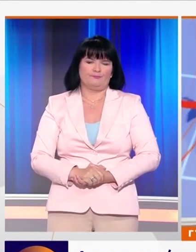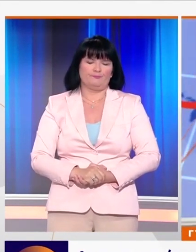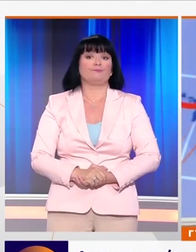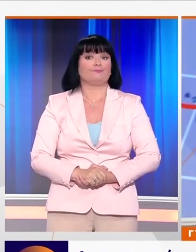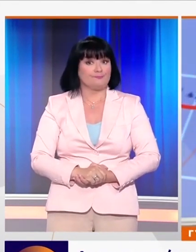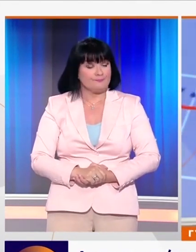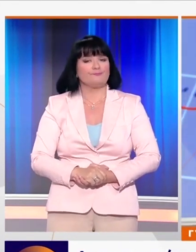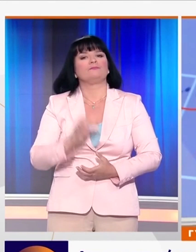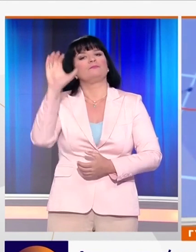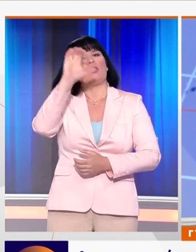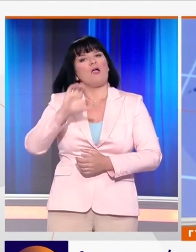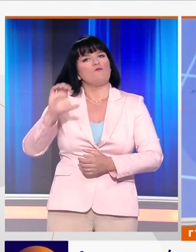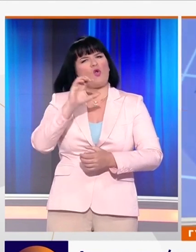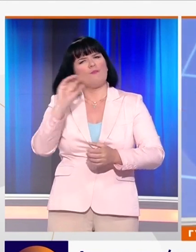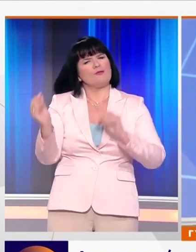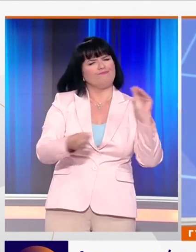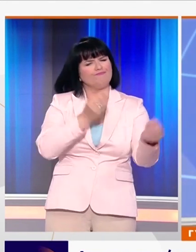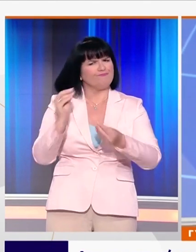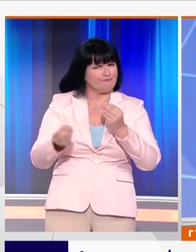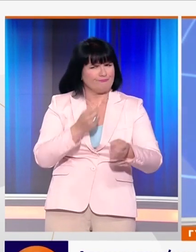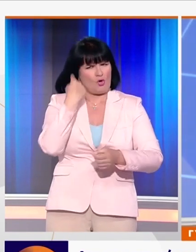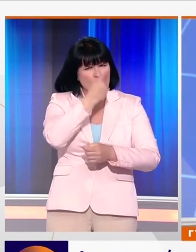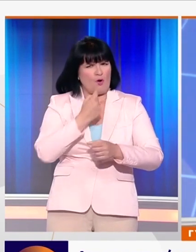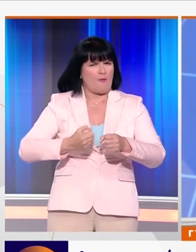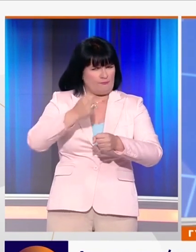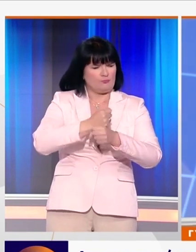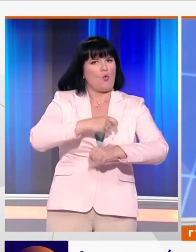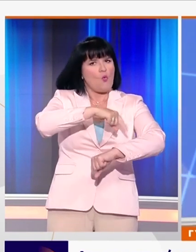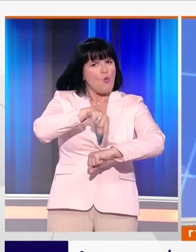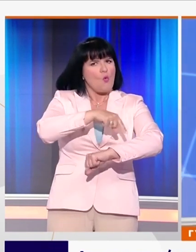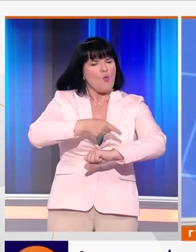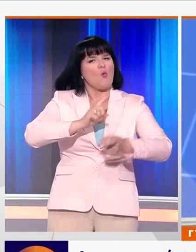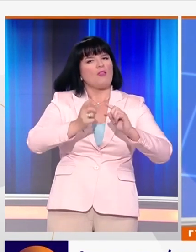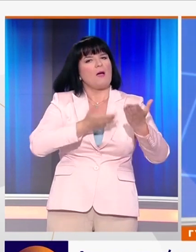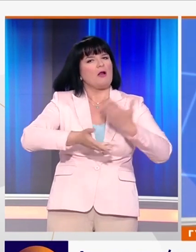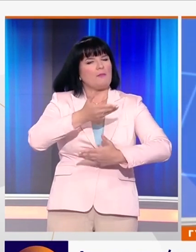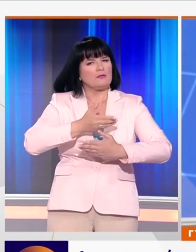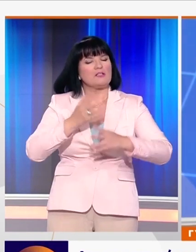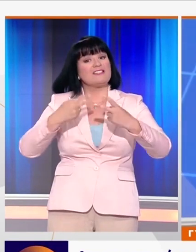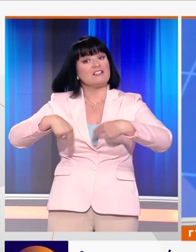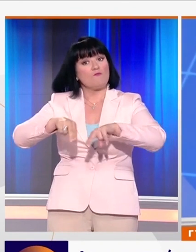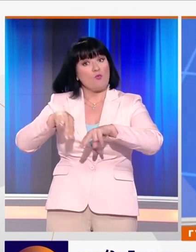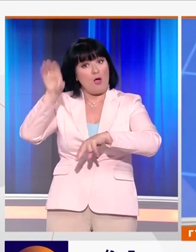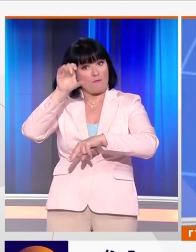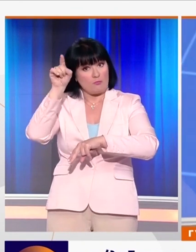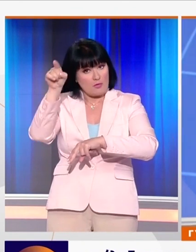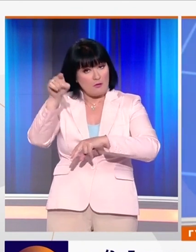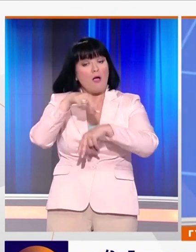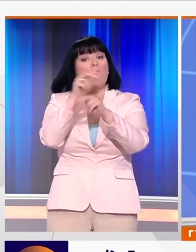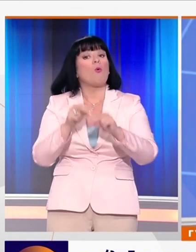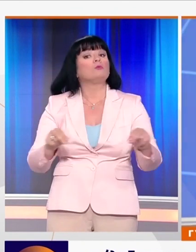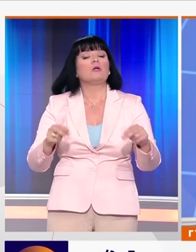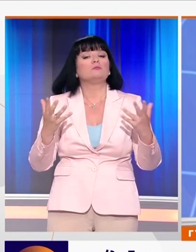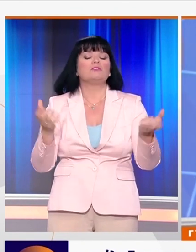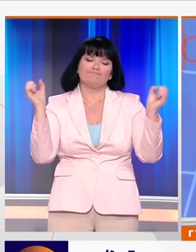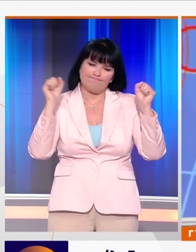Άρωμα γυναίκας έχουν τα κορυφαία πόστα στην Ευρωπαϊκή Ένωση μετά τις μαραθώνιες διαπραγματεύσεις στη Σύνοδο Κορυφής, που κατέληξαν σε